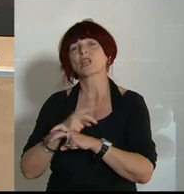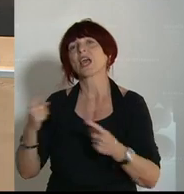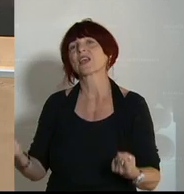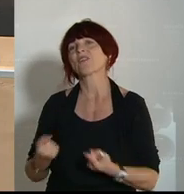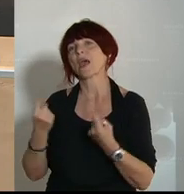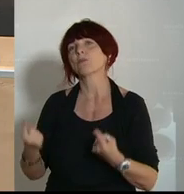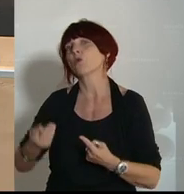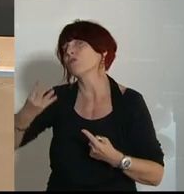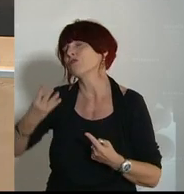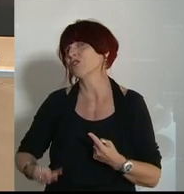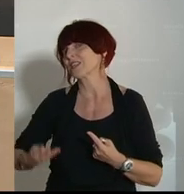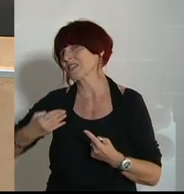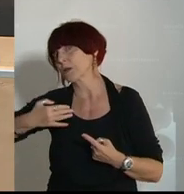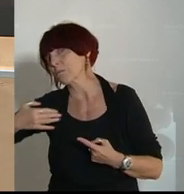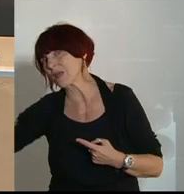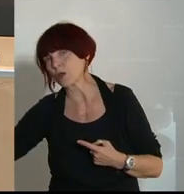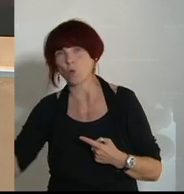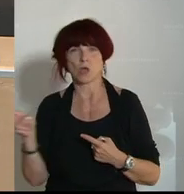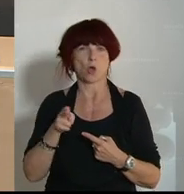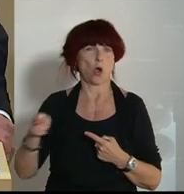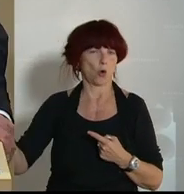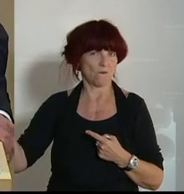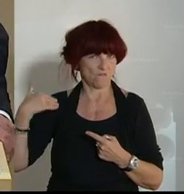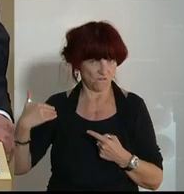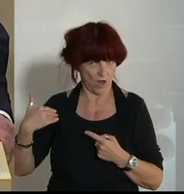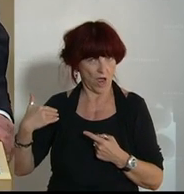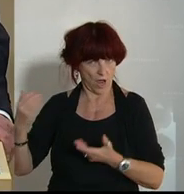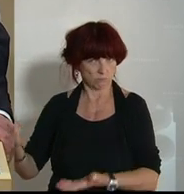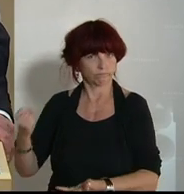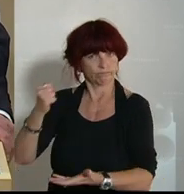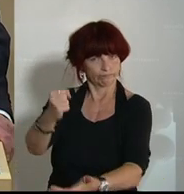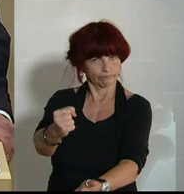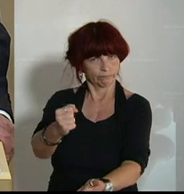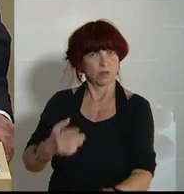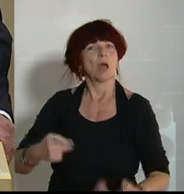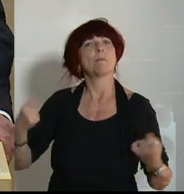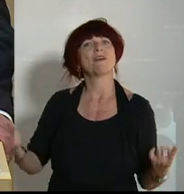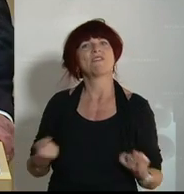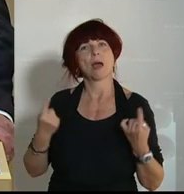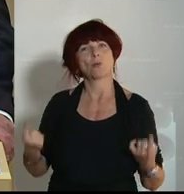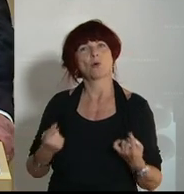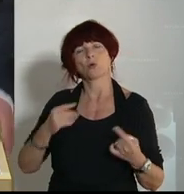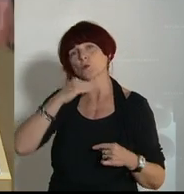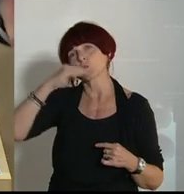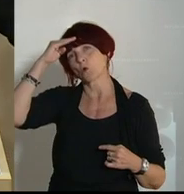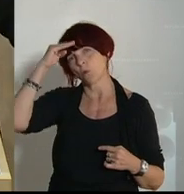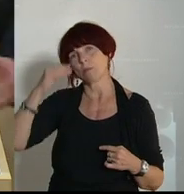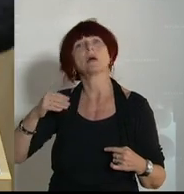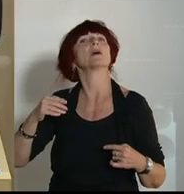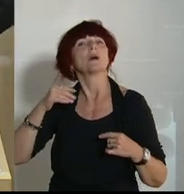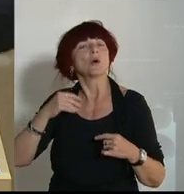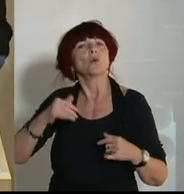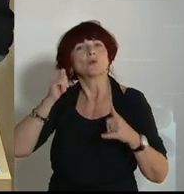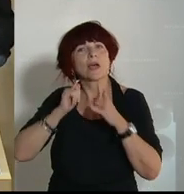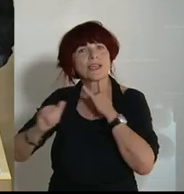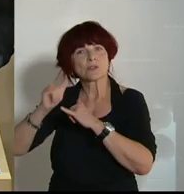Euro locker machen konnten für die Bewerbung des Sommertourismus im Inland wie auch in Deutschland. So weit, so gut,